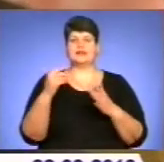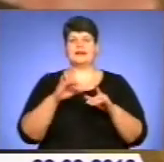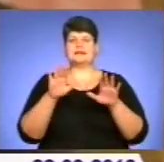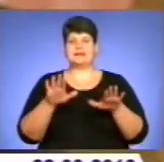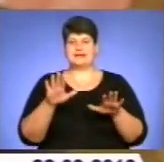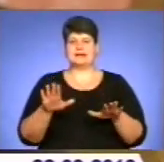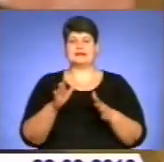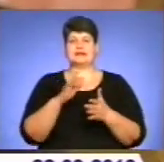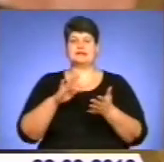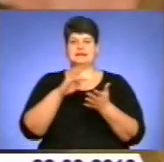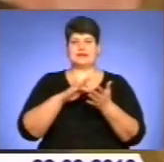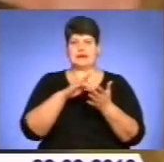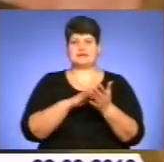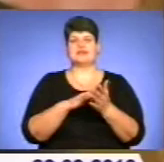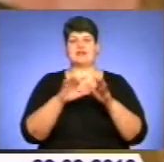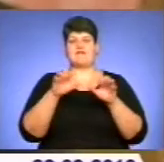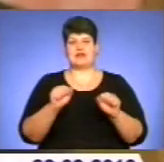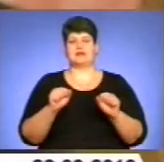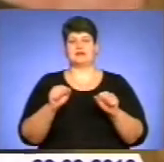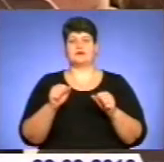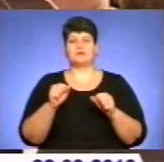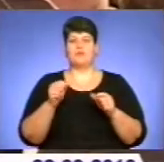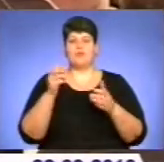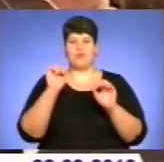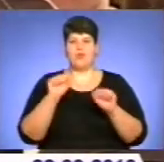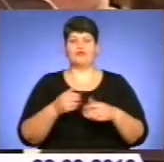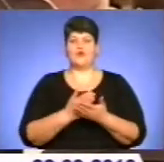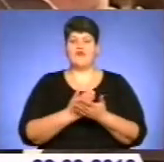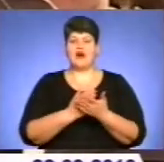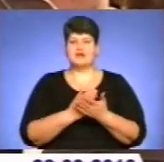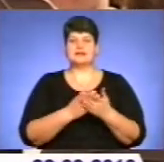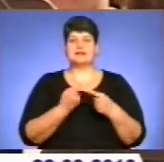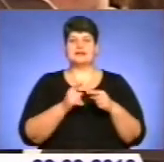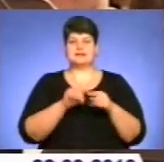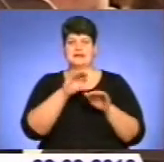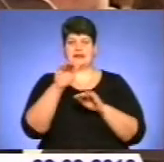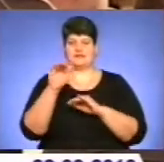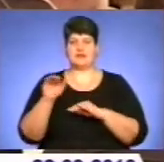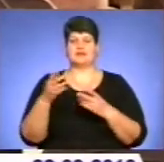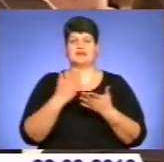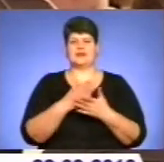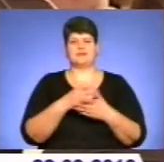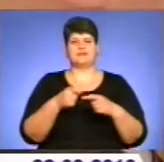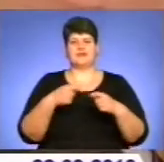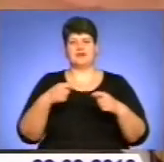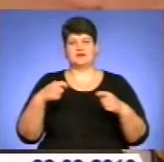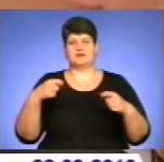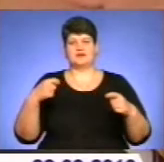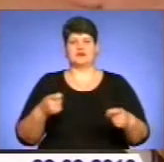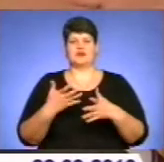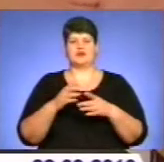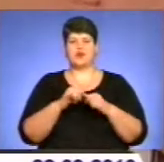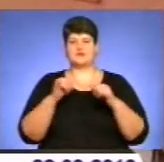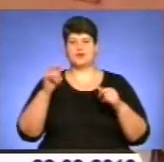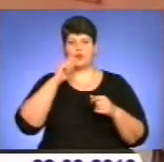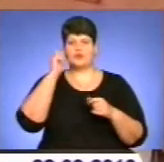засадах децентралізації владних повноважень. Адже дублювання повноважень на різних рівнях є абсолютно зайвим і суттєво стримує розвиток України, а